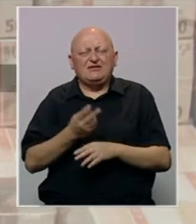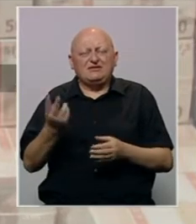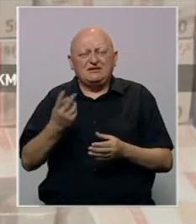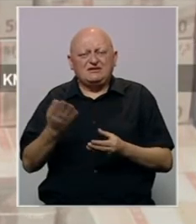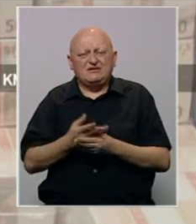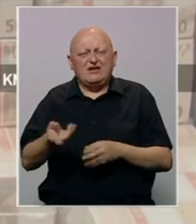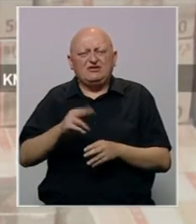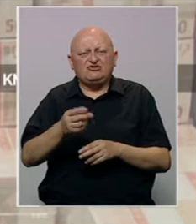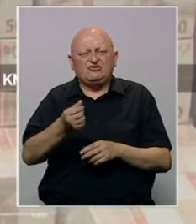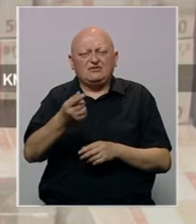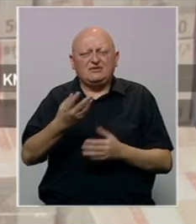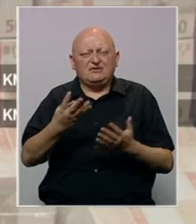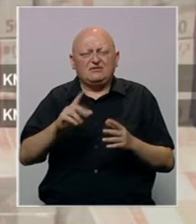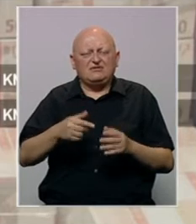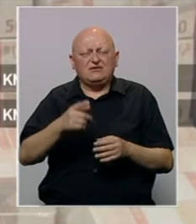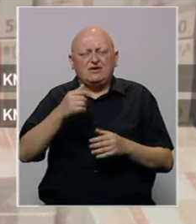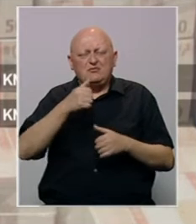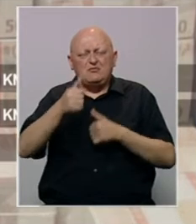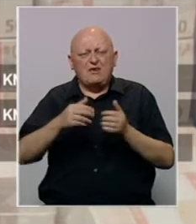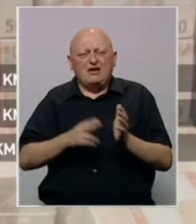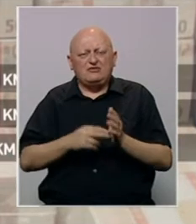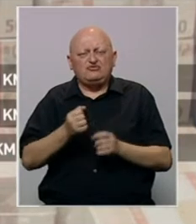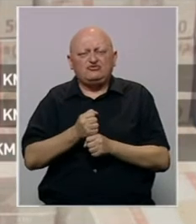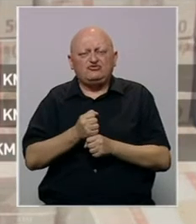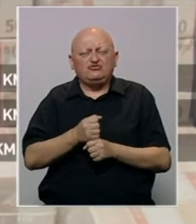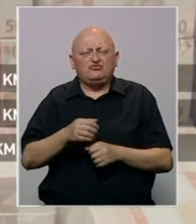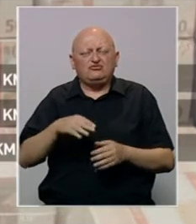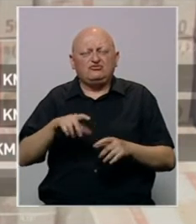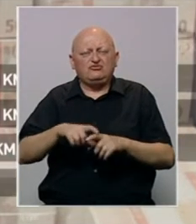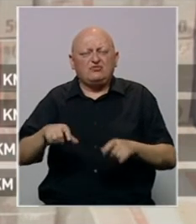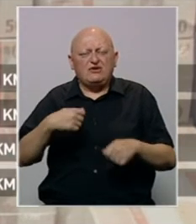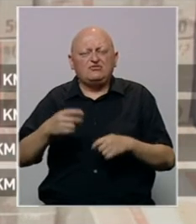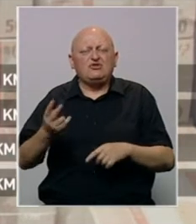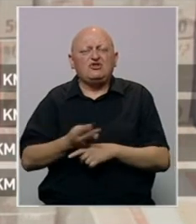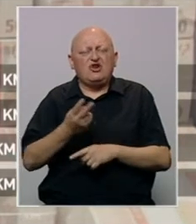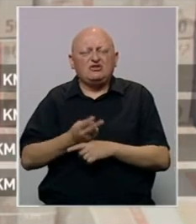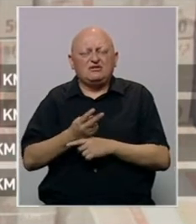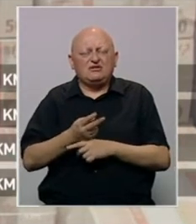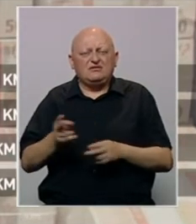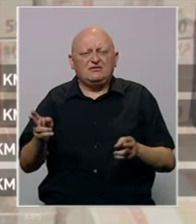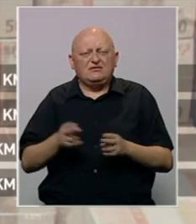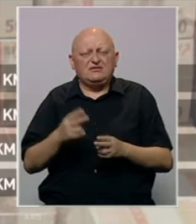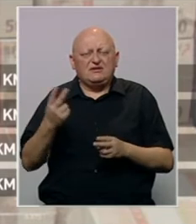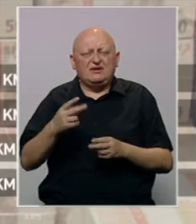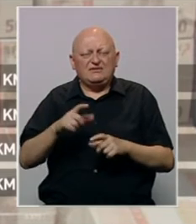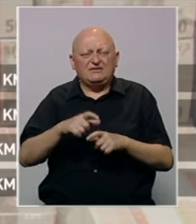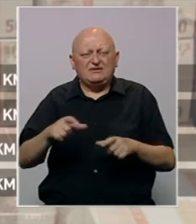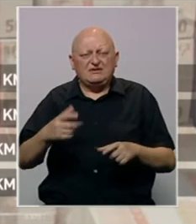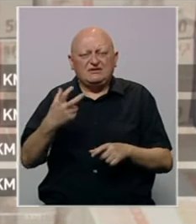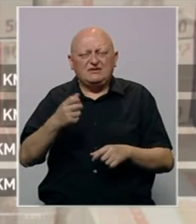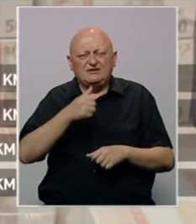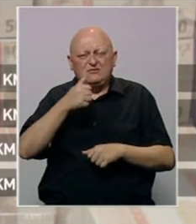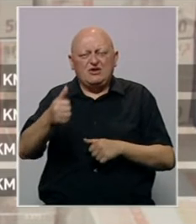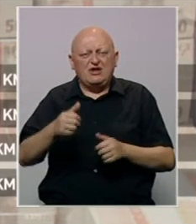Najviše tog novca, 10,7 milijardi maraka, čuva se u hartijama od vrijednosti unostranstvu, a najmanje je rezervi zlata, oko 300